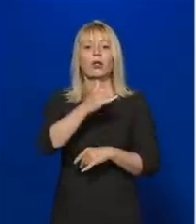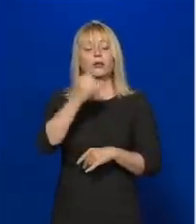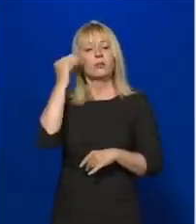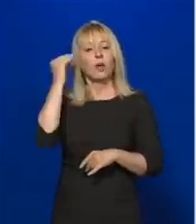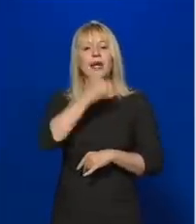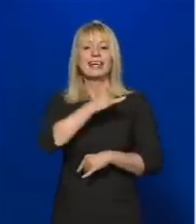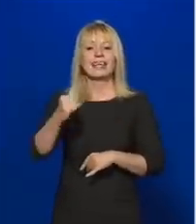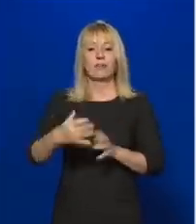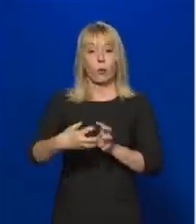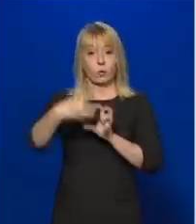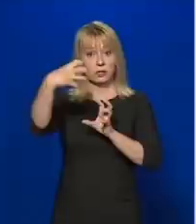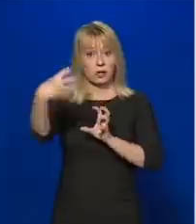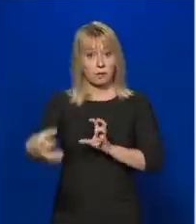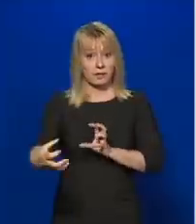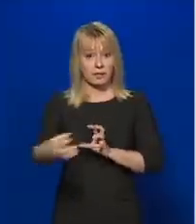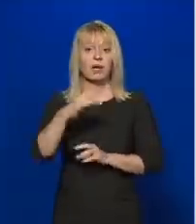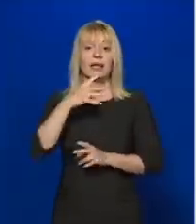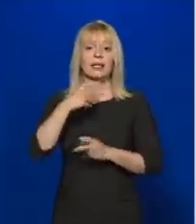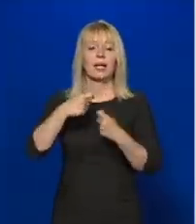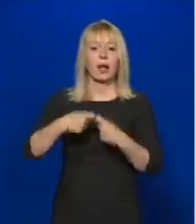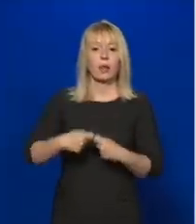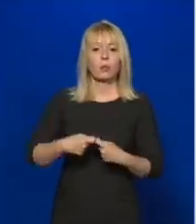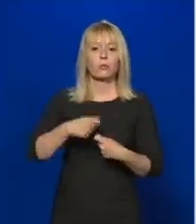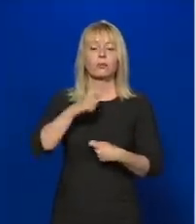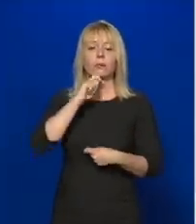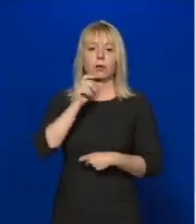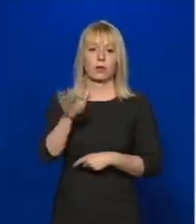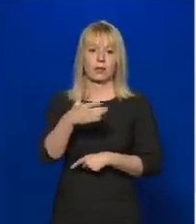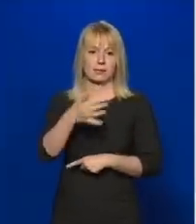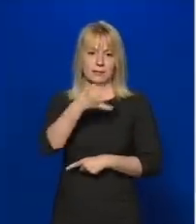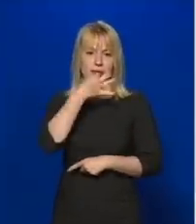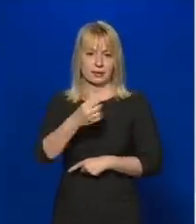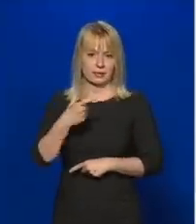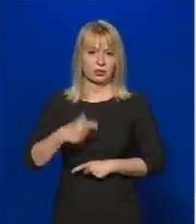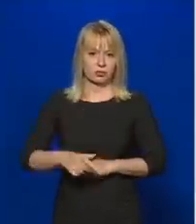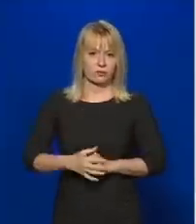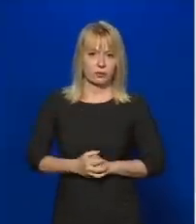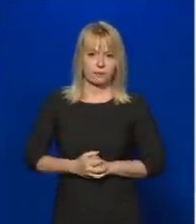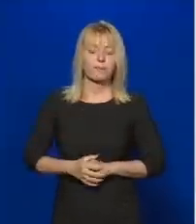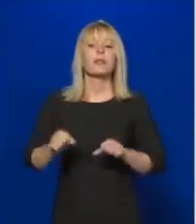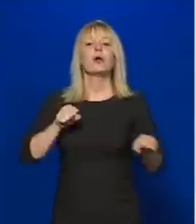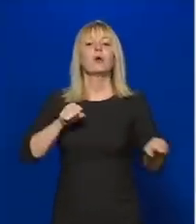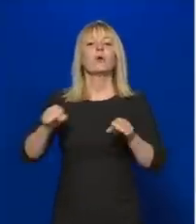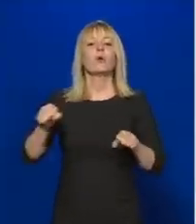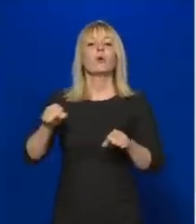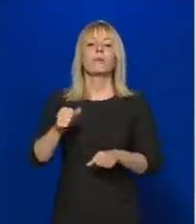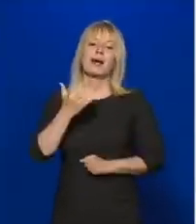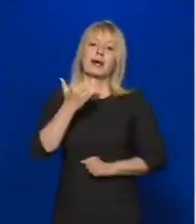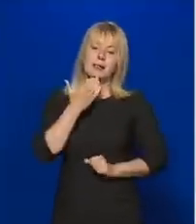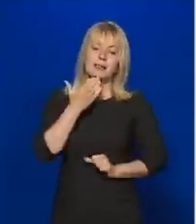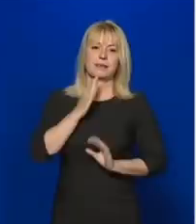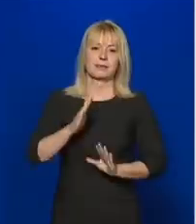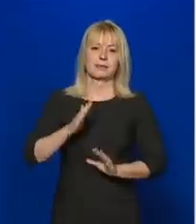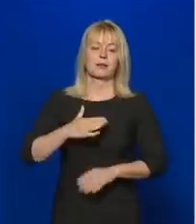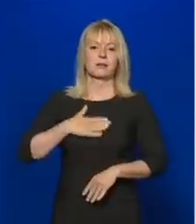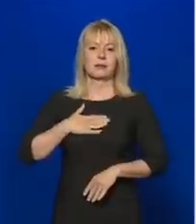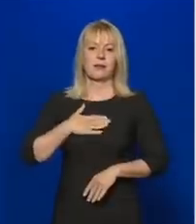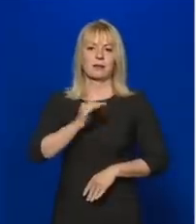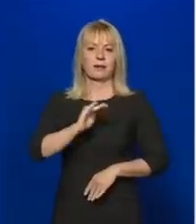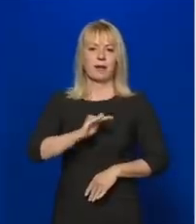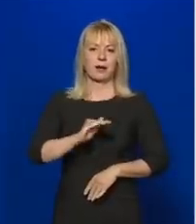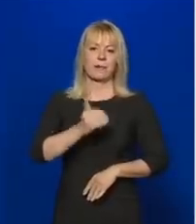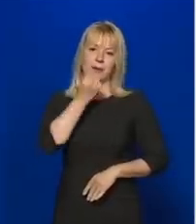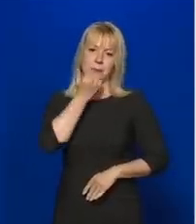kapcsolatban az RTL Klub és a Magyar Nemzet részéről. A kormánynak az a szándéka, hogy szeretne gyermekmegőrzést